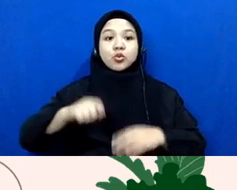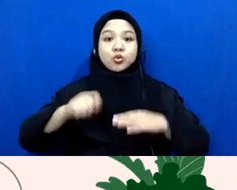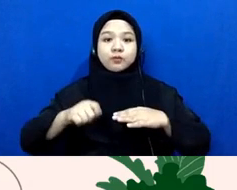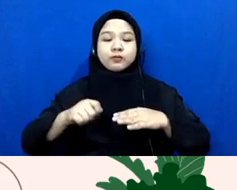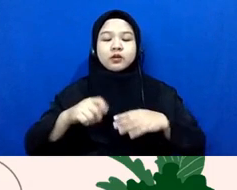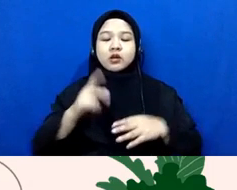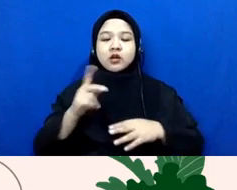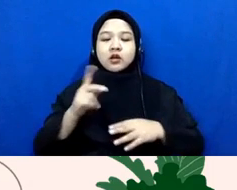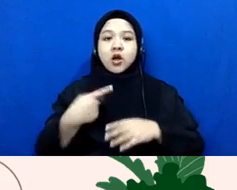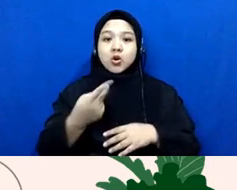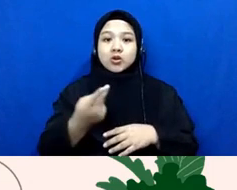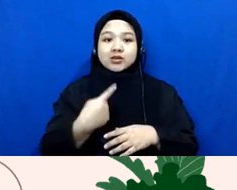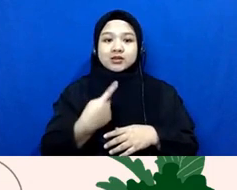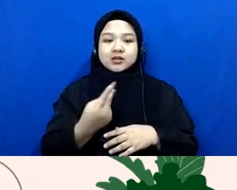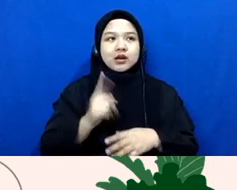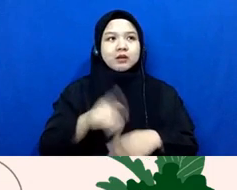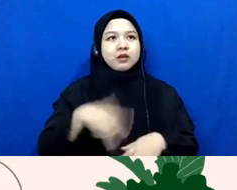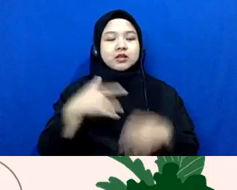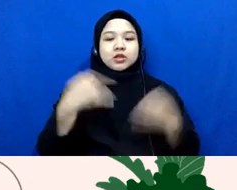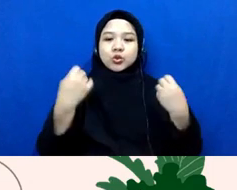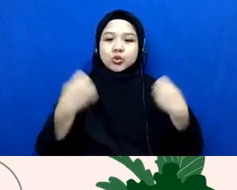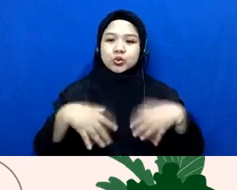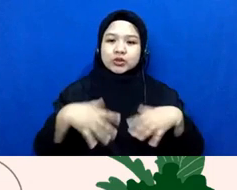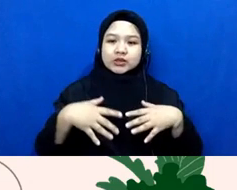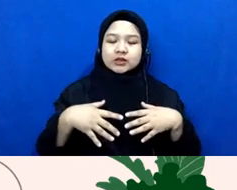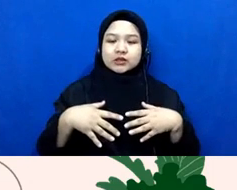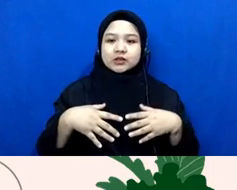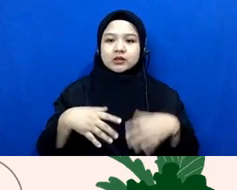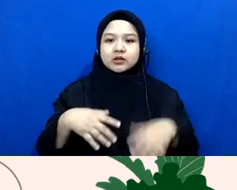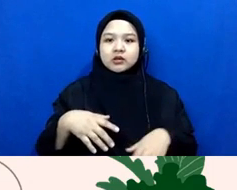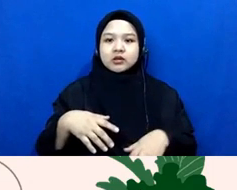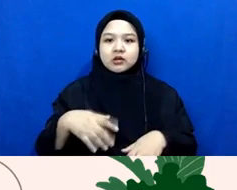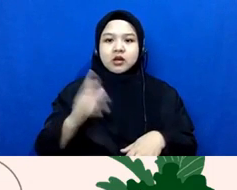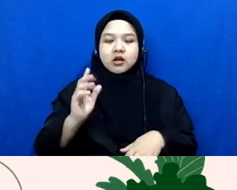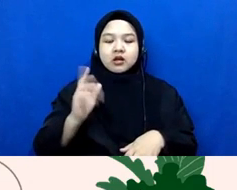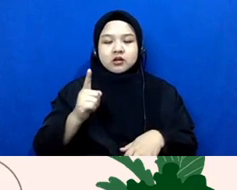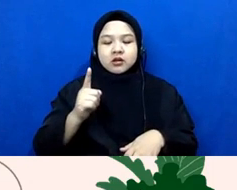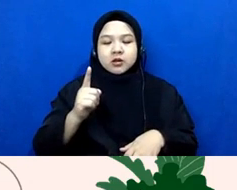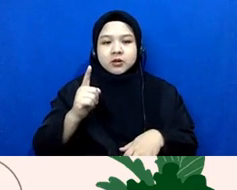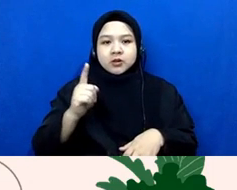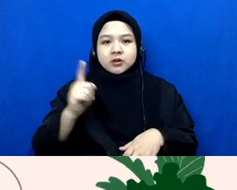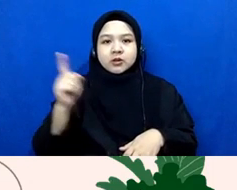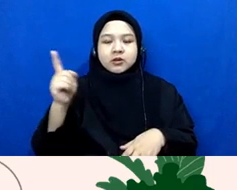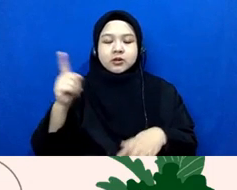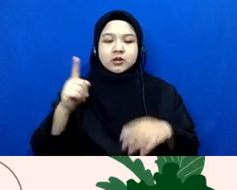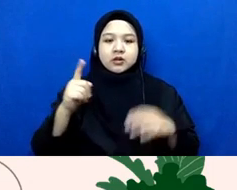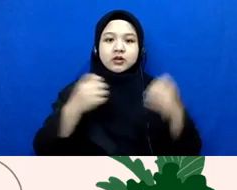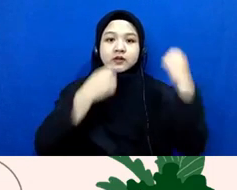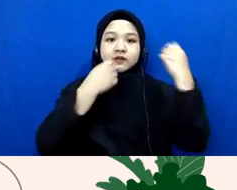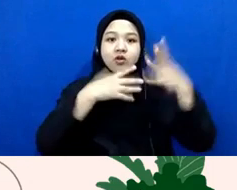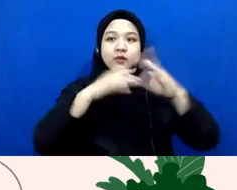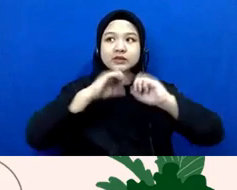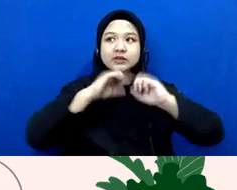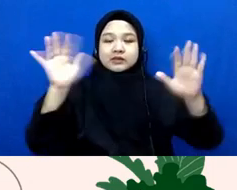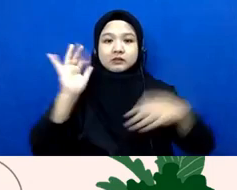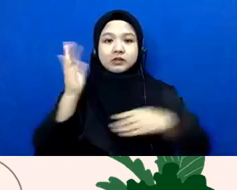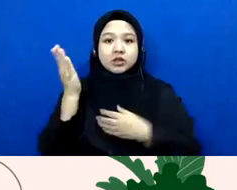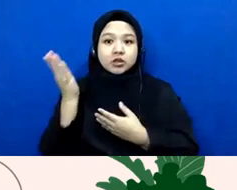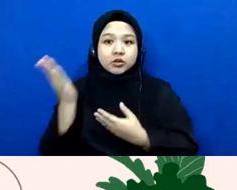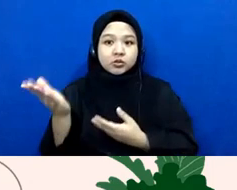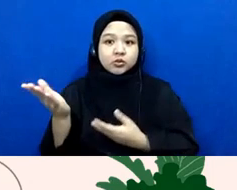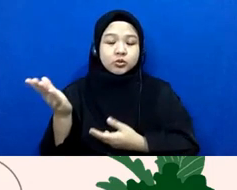ada yang merasa dirugikan dengan apa tipe-tipe penyebaran informasi yang seperti itu